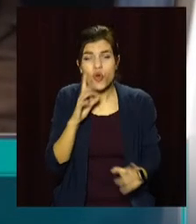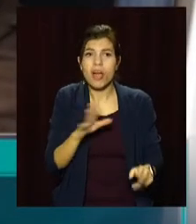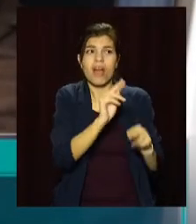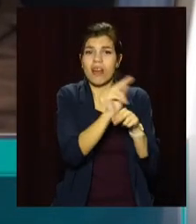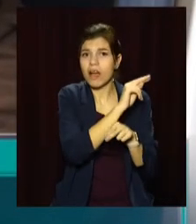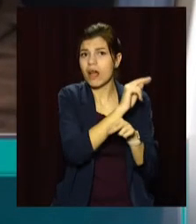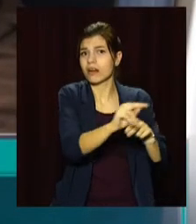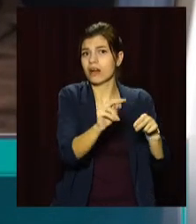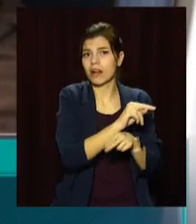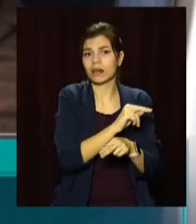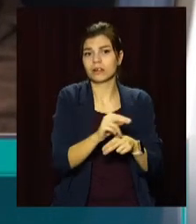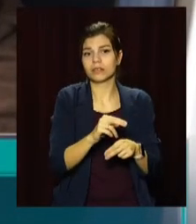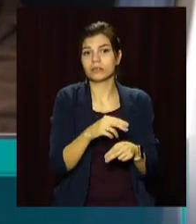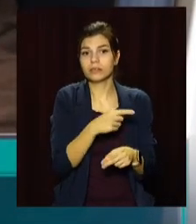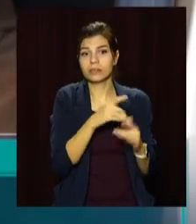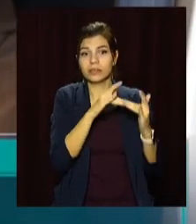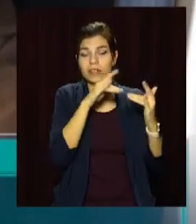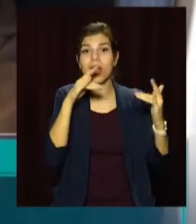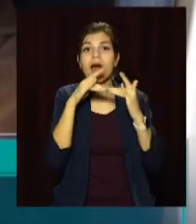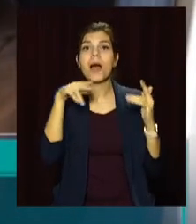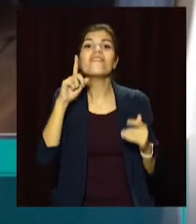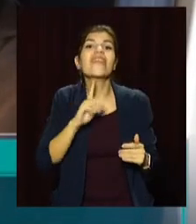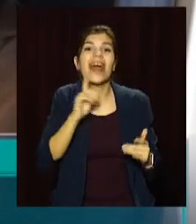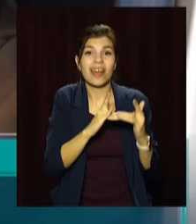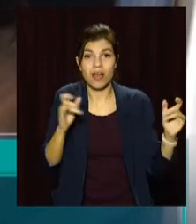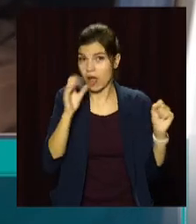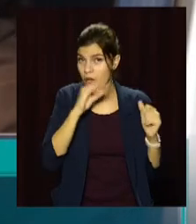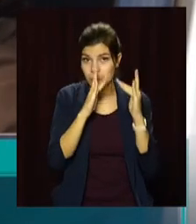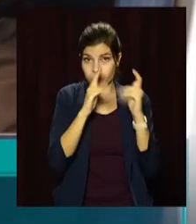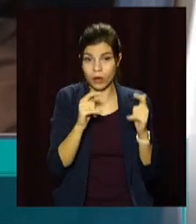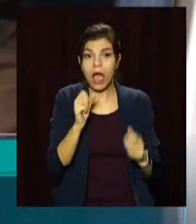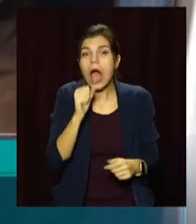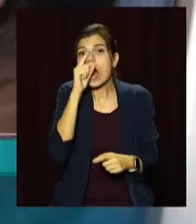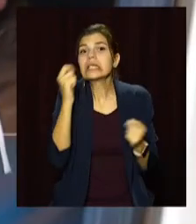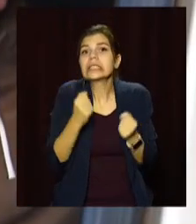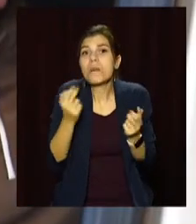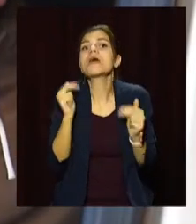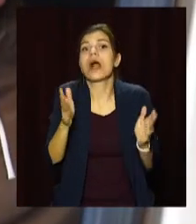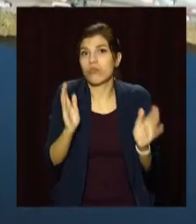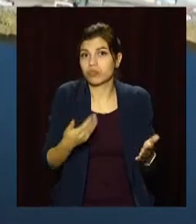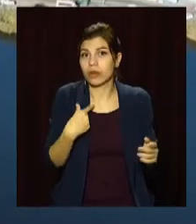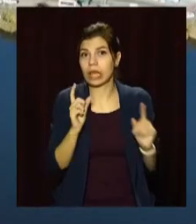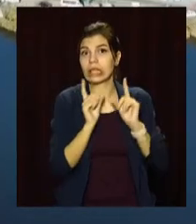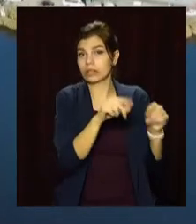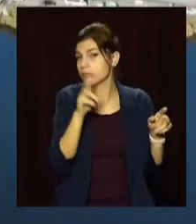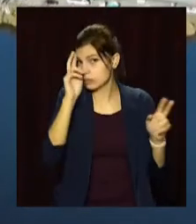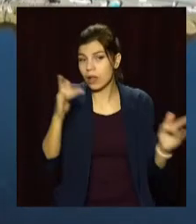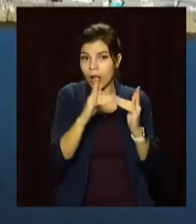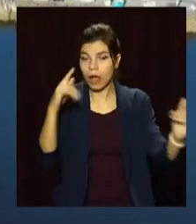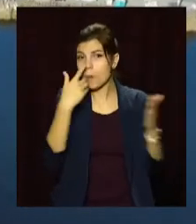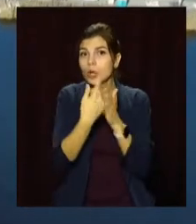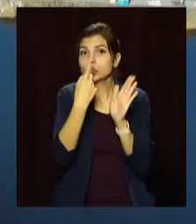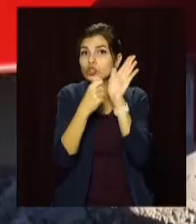Ремонтуючи його, зараз віджалопиться цей плантуним. А зимою я не знаю, як будуть їздити взагалі. Довжина мосту понад